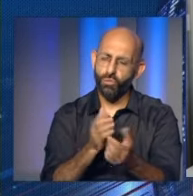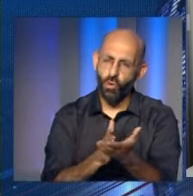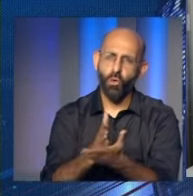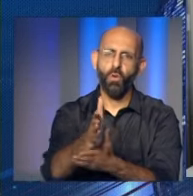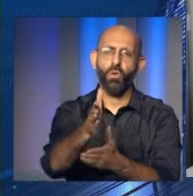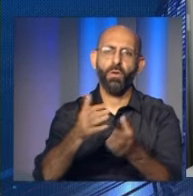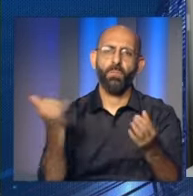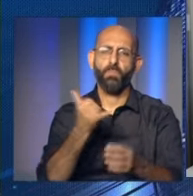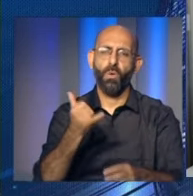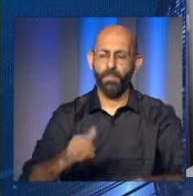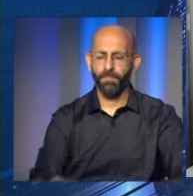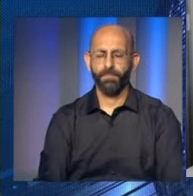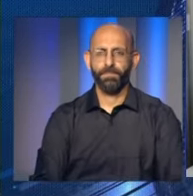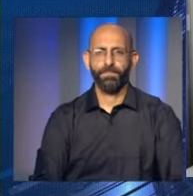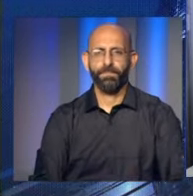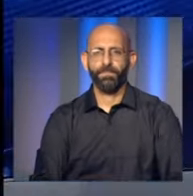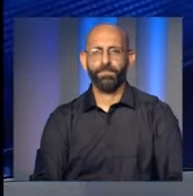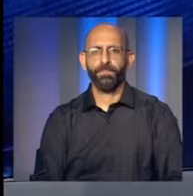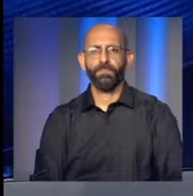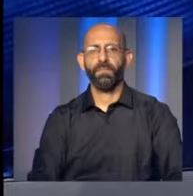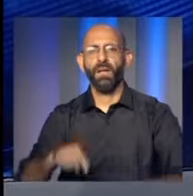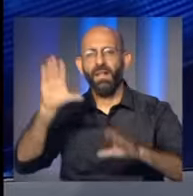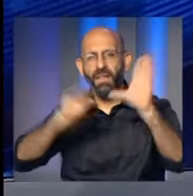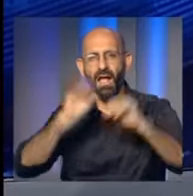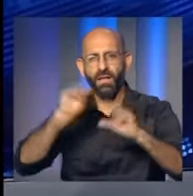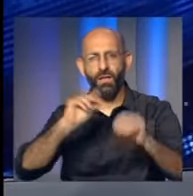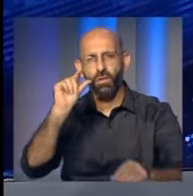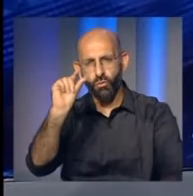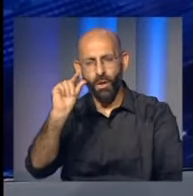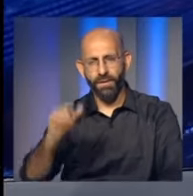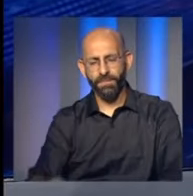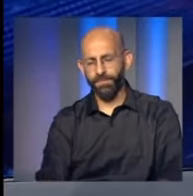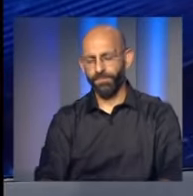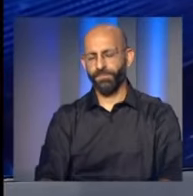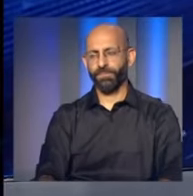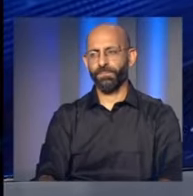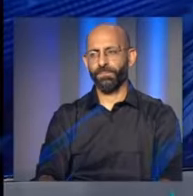وفق بيان حزب الوطنيين الأحرار فاصل فنواصل